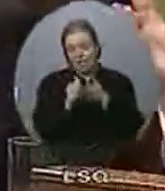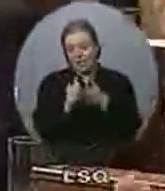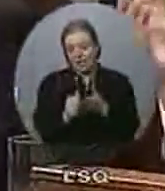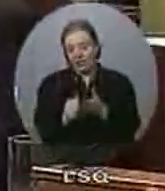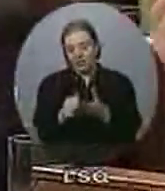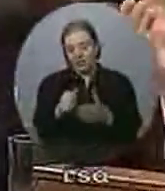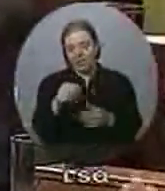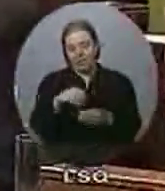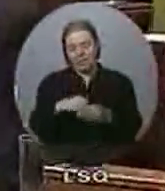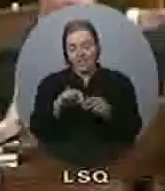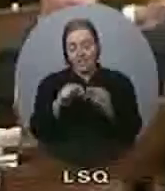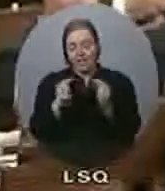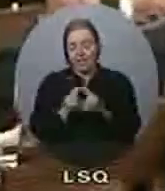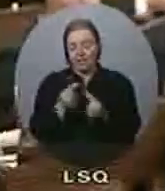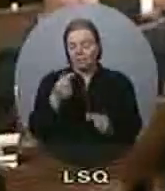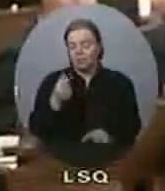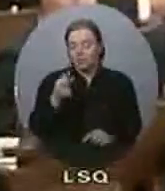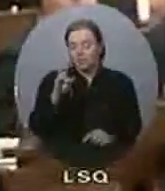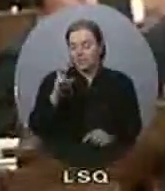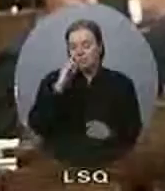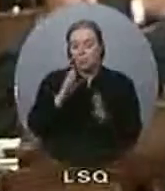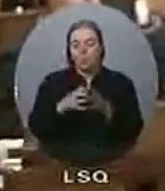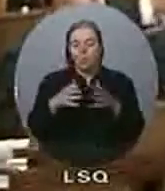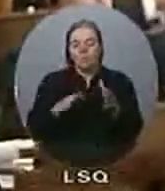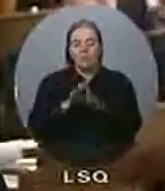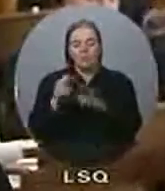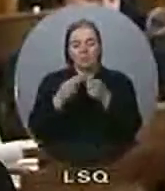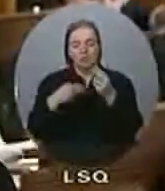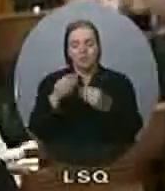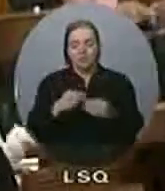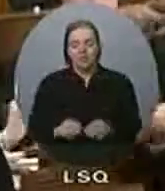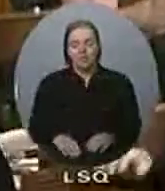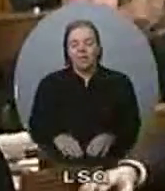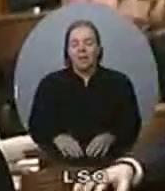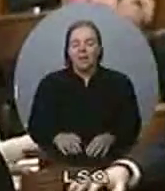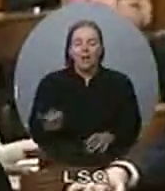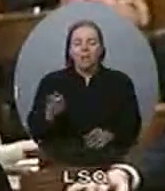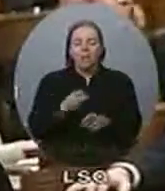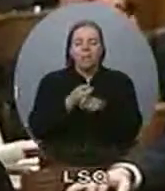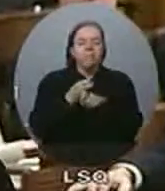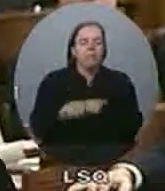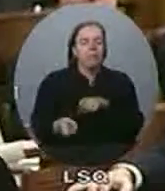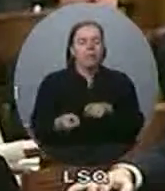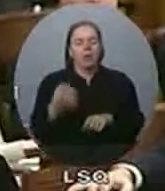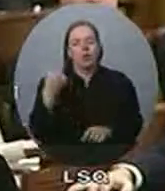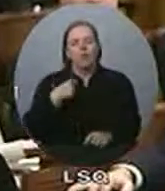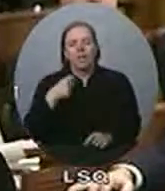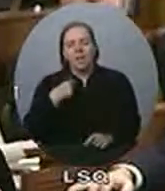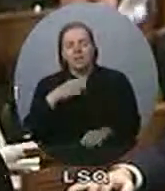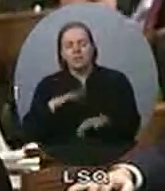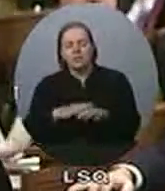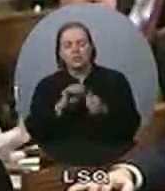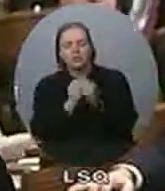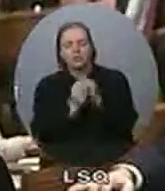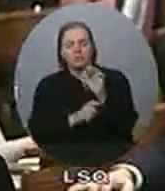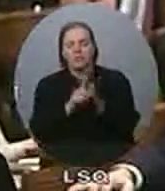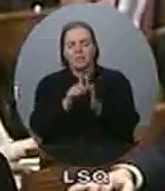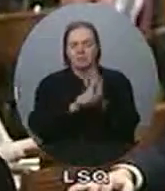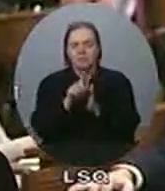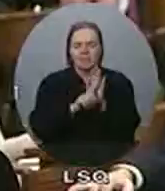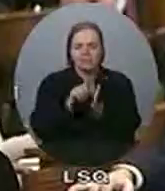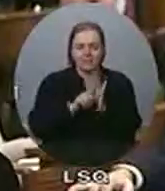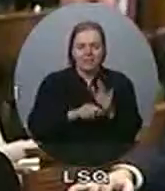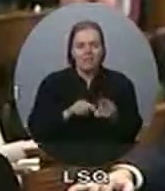du G7 pour ce qui est de la croissance économique. M. le Président, au lieu de saboter les conférences sur le changement climatique